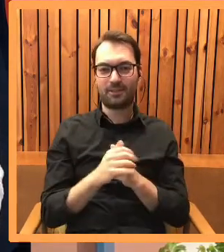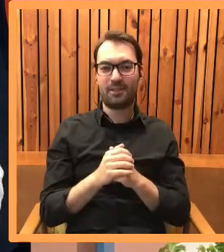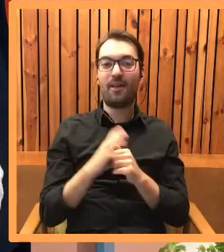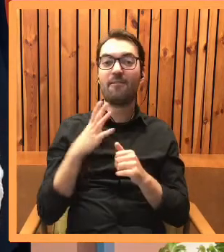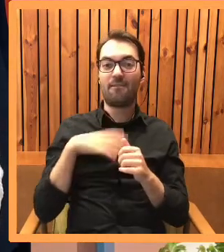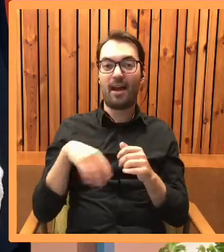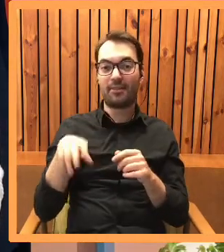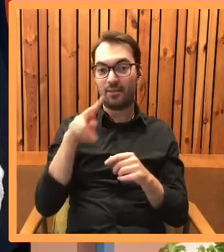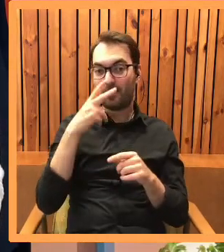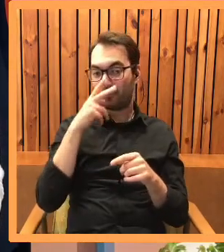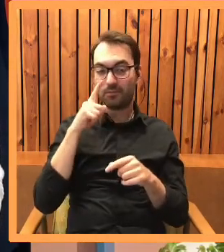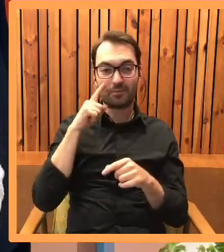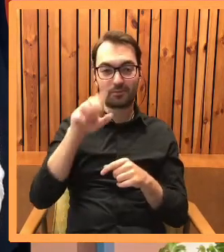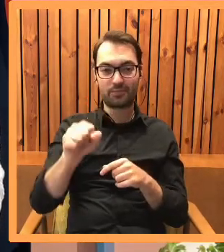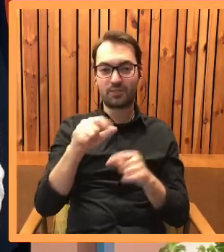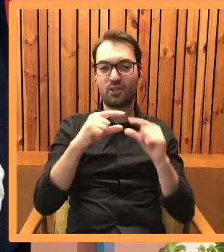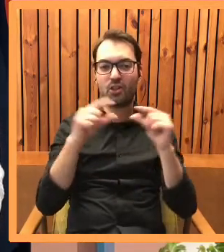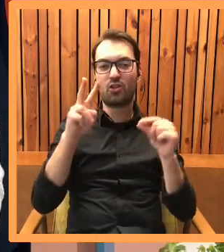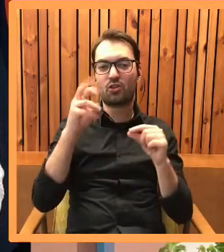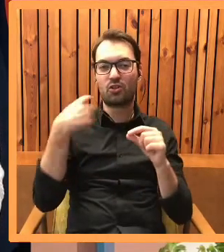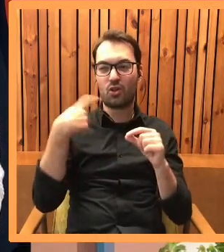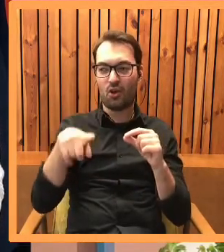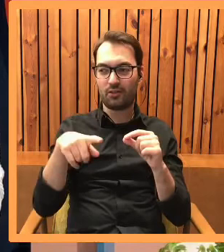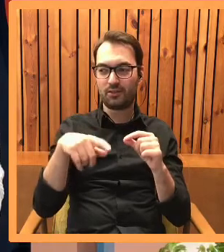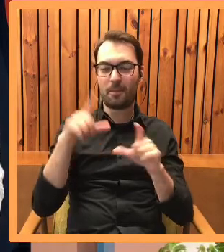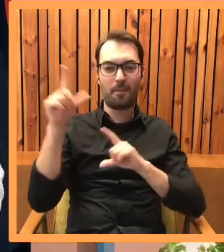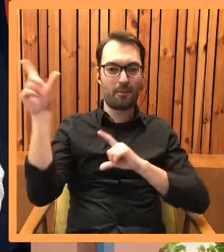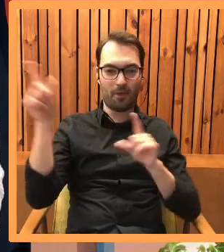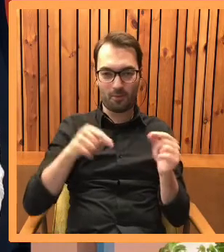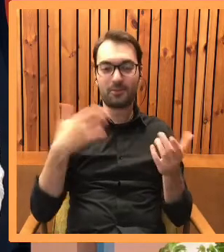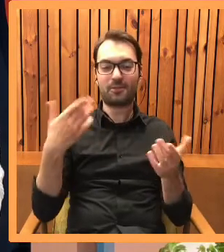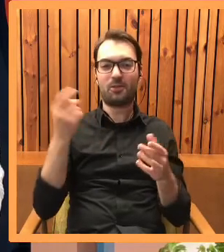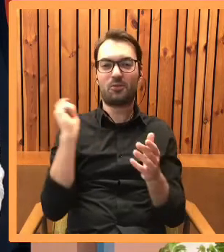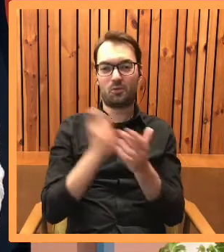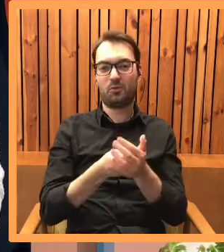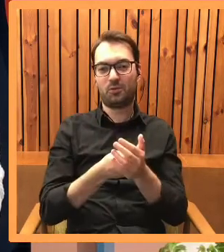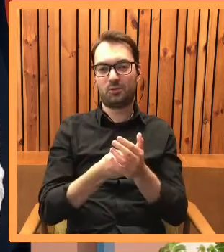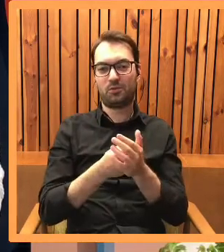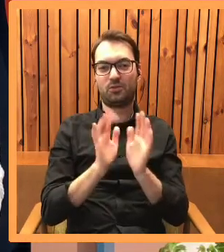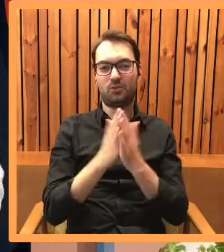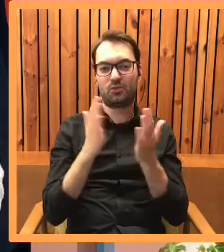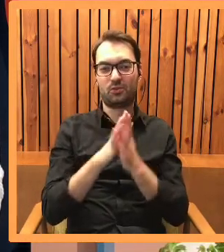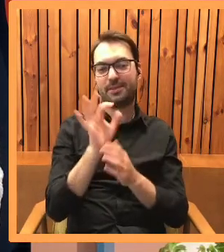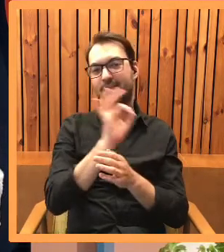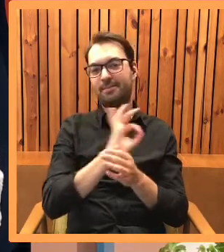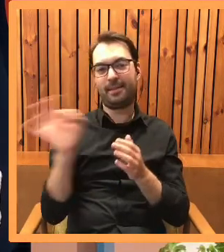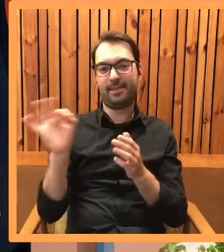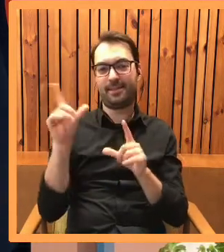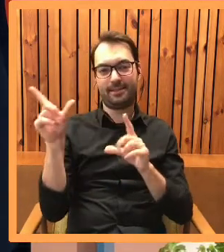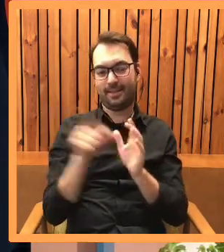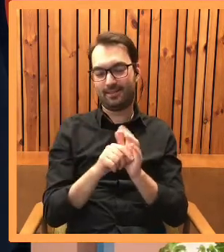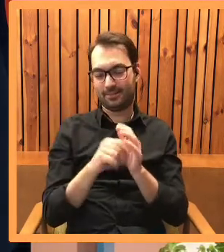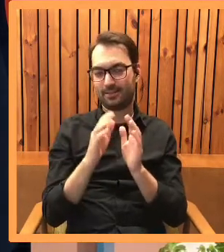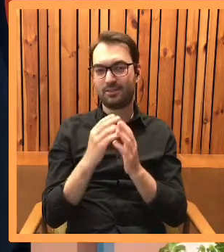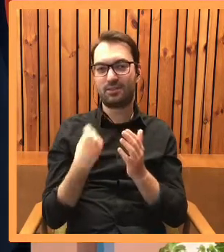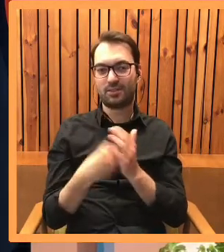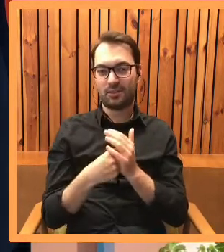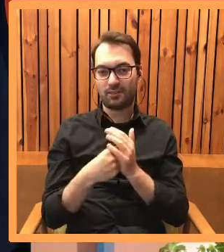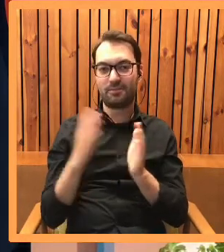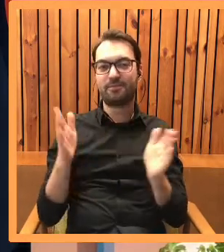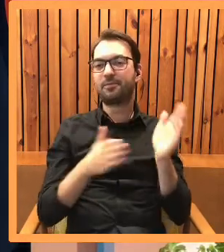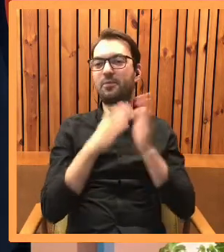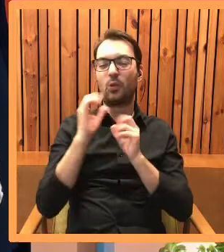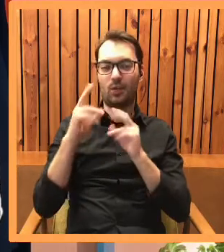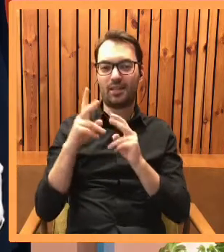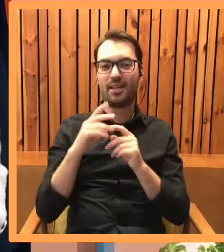ponieważ dzisiaj też wyświetli się m.in. kot. Kot promocyjny, który pozwoli na kupno książki w specjalnej cenie. Kasiu, teraz zwizualizujmy